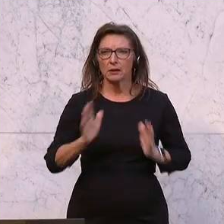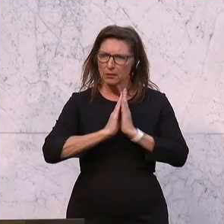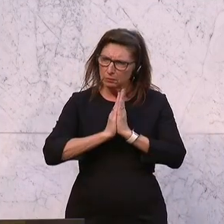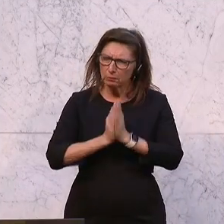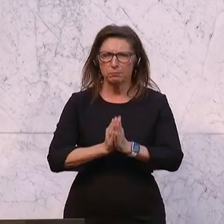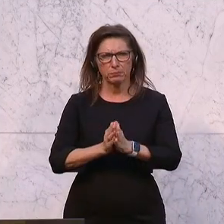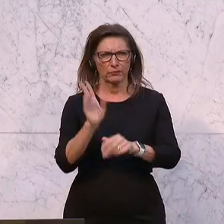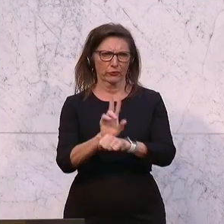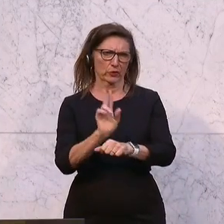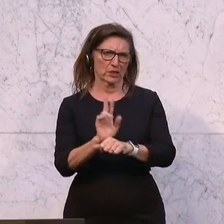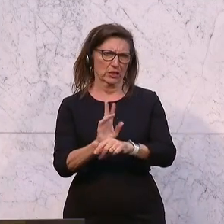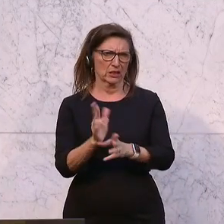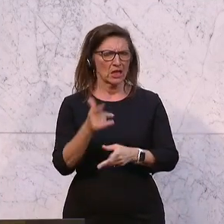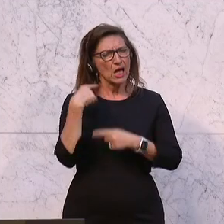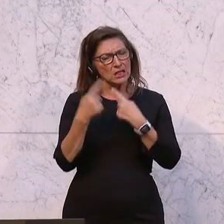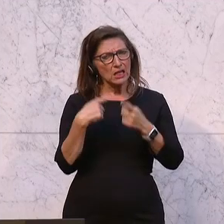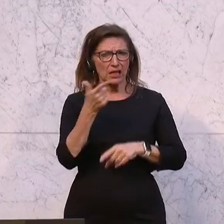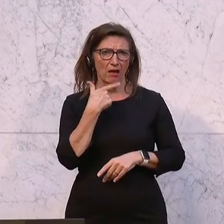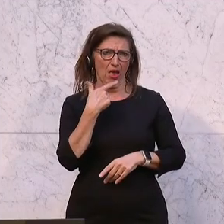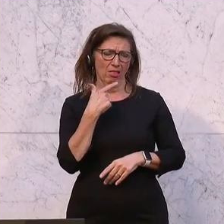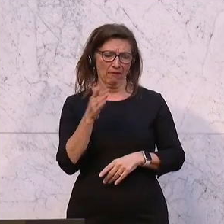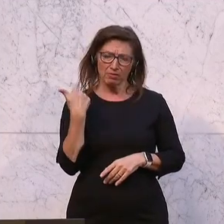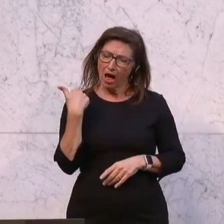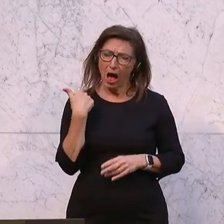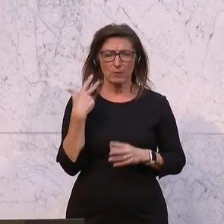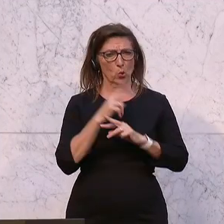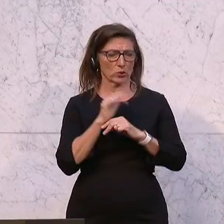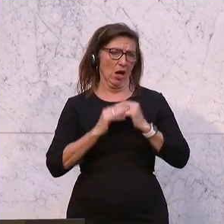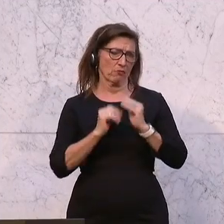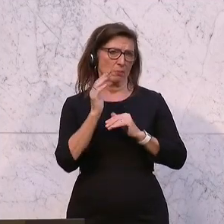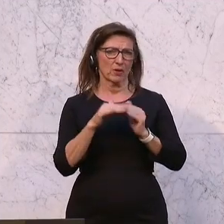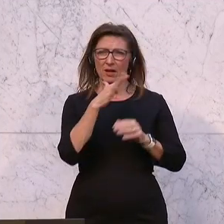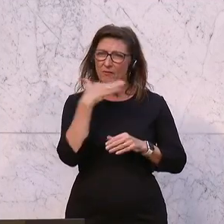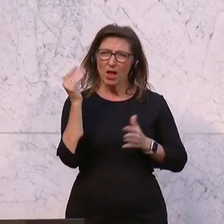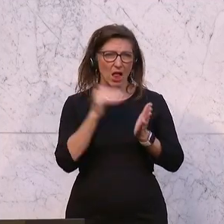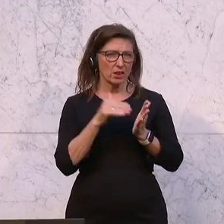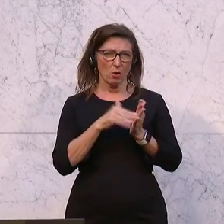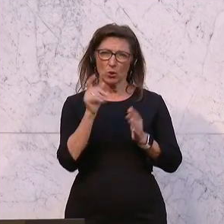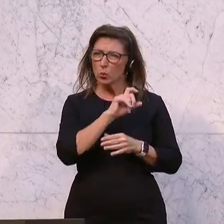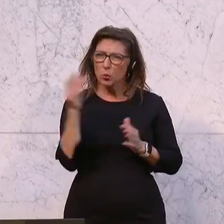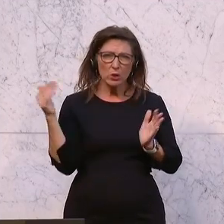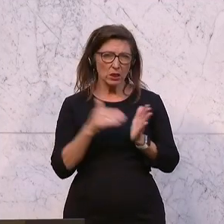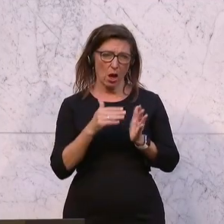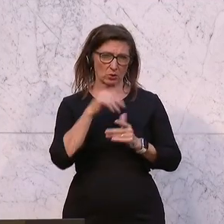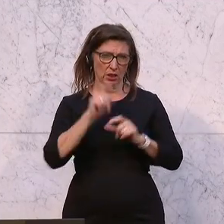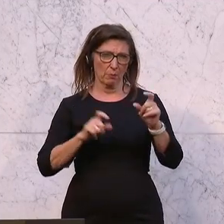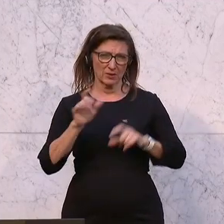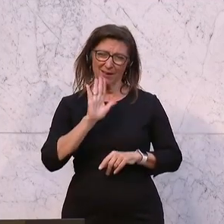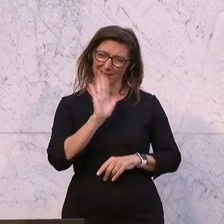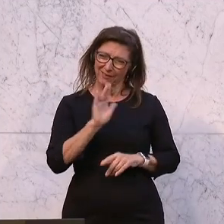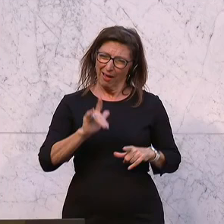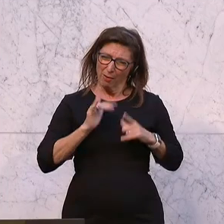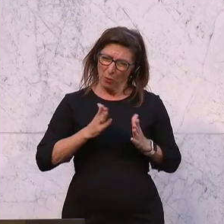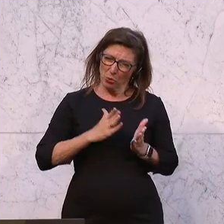Sensibilität. Die ältere Generation hat dieses Land aufgebaut. Viele Tausende, Hunderttausende davon haben ihr Leben lang